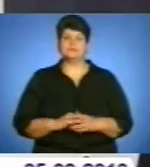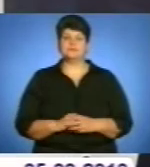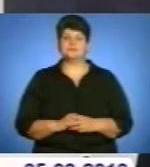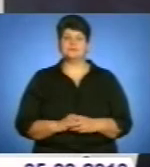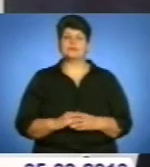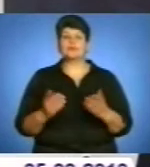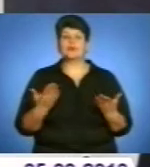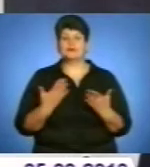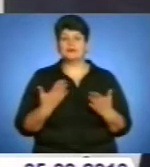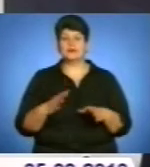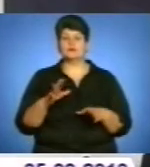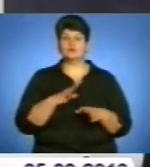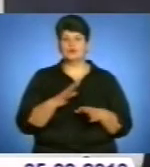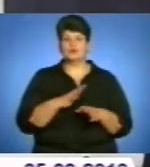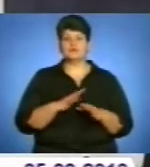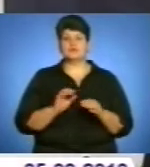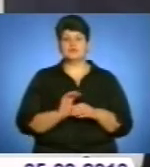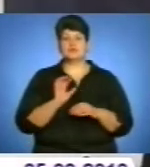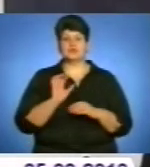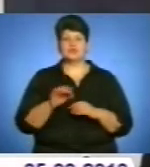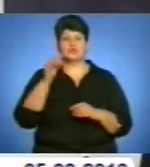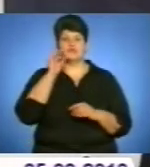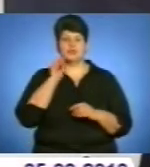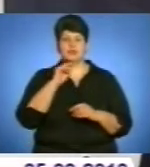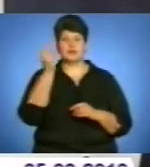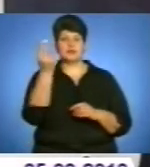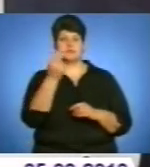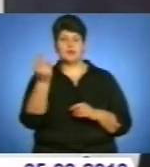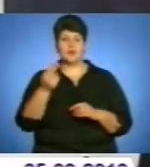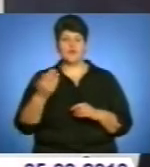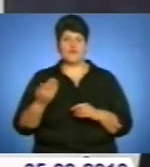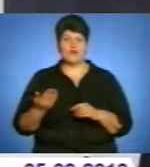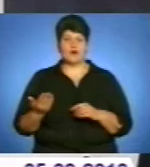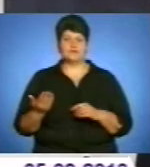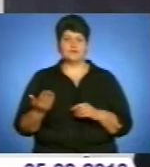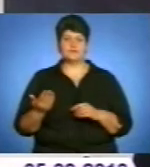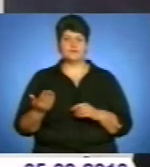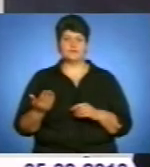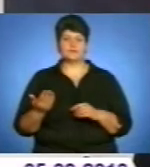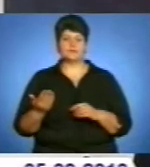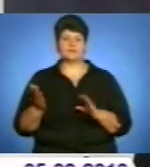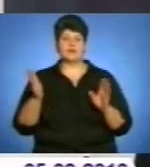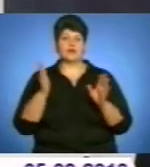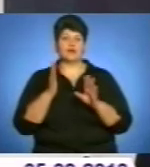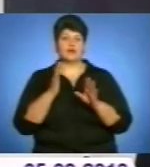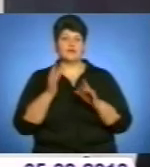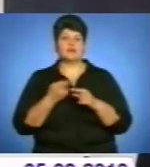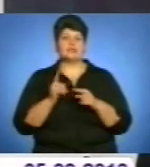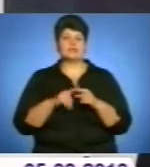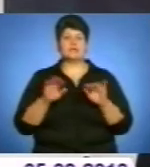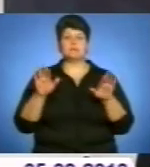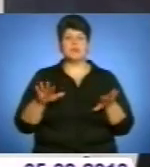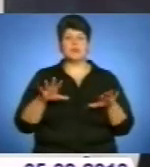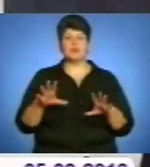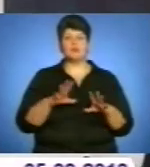де перебував на засланні Шевченко і змалював краєвиди тих місць, де